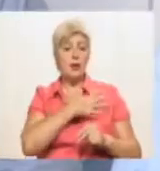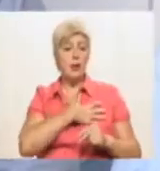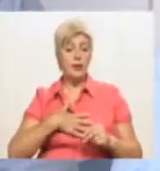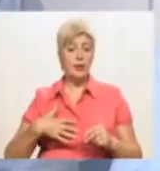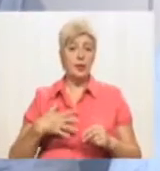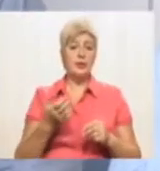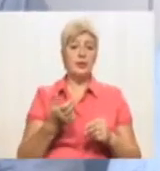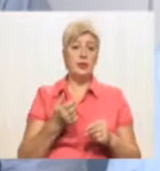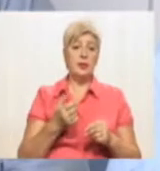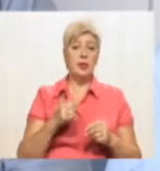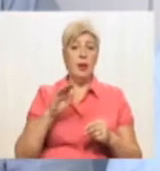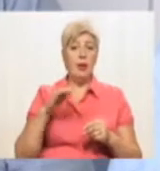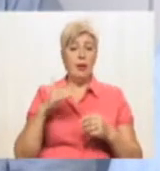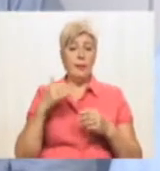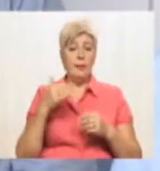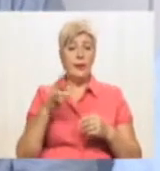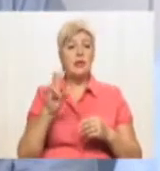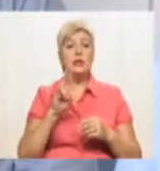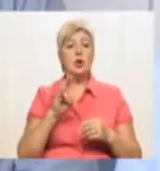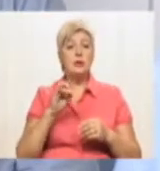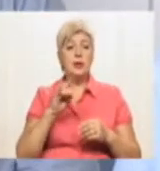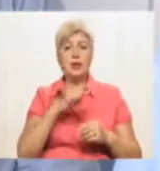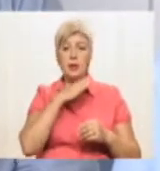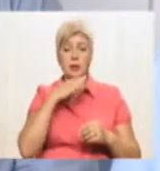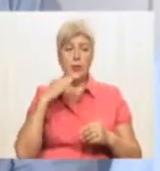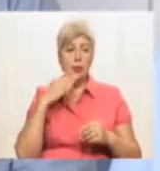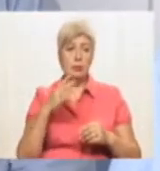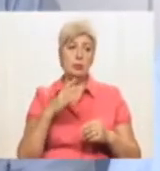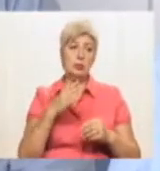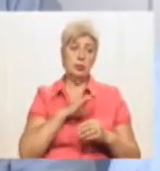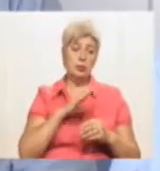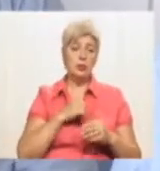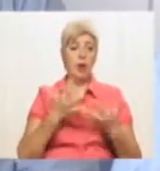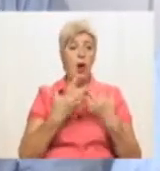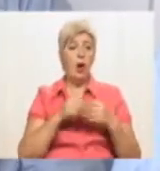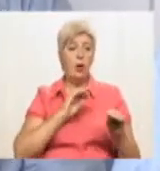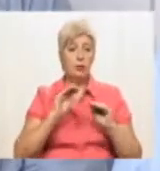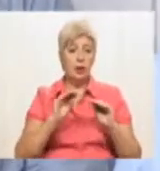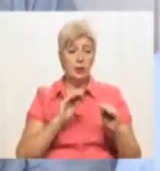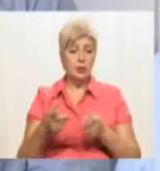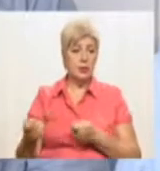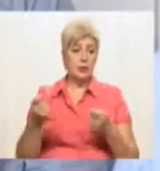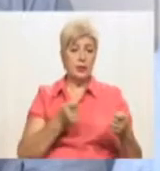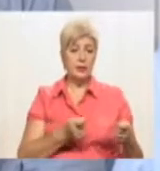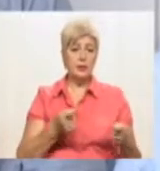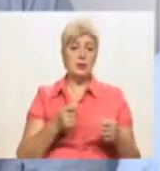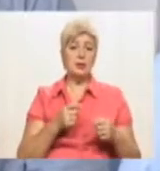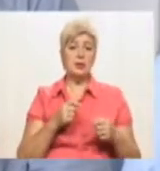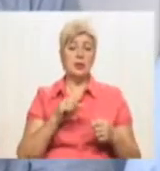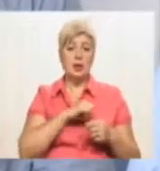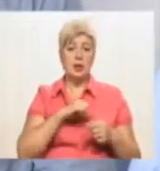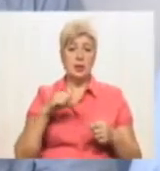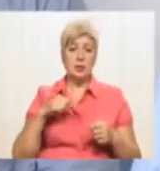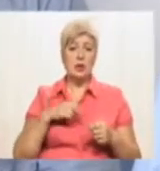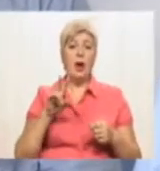році з допомоги волонтерів з Норвегії було поставлене часткове обладнання для лікарні, для допомоги пораненим. Сама